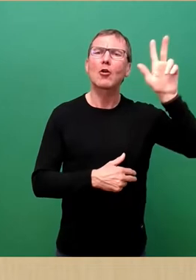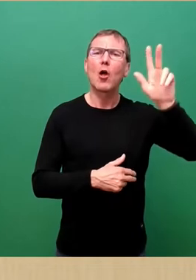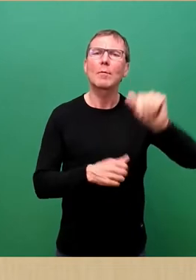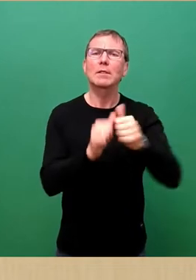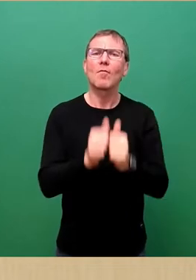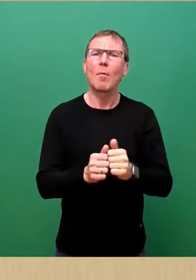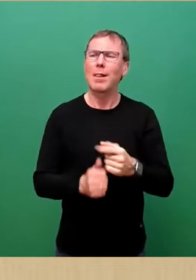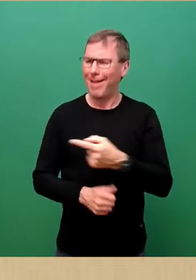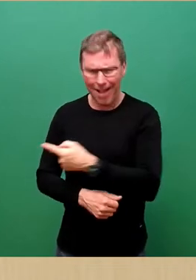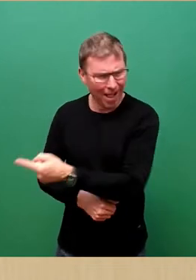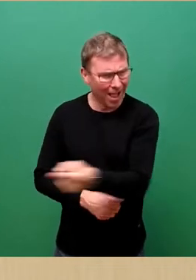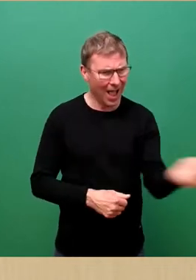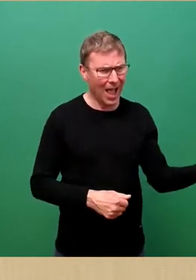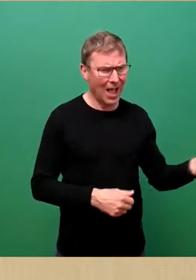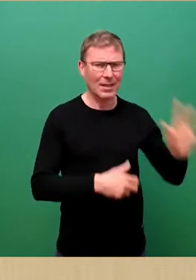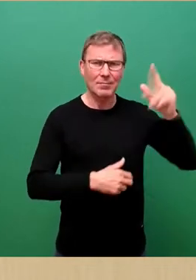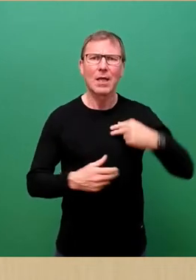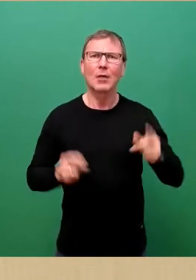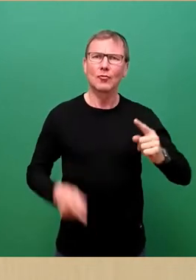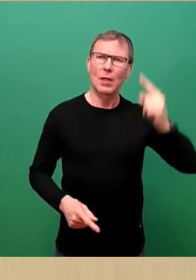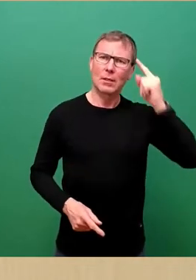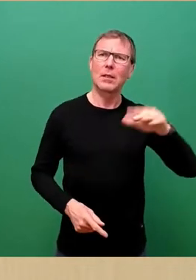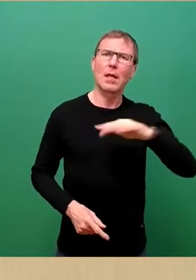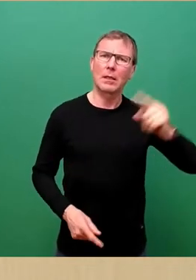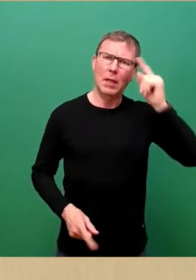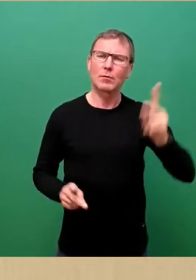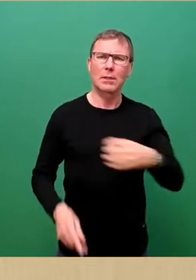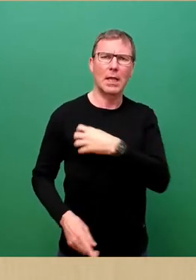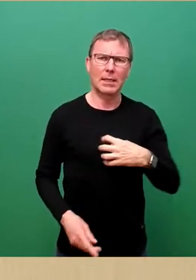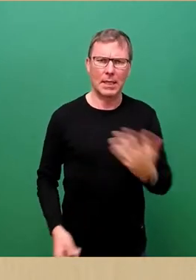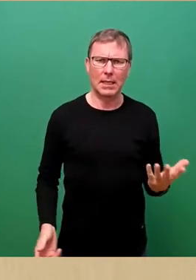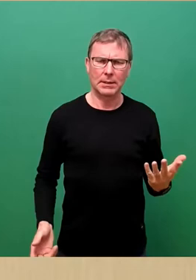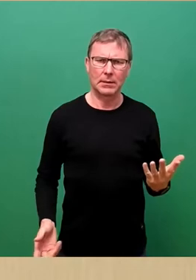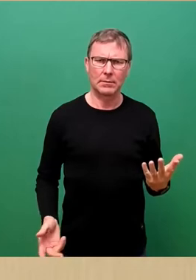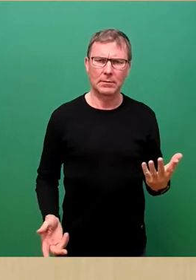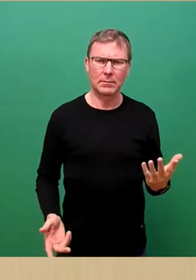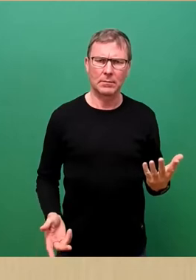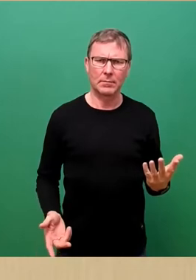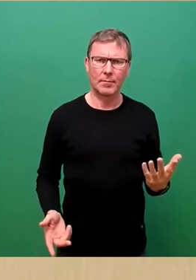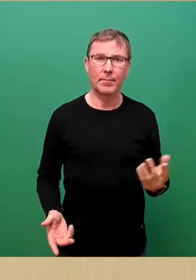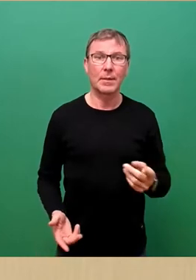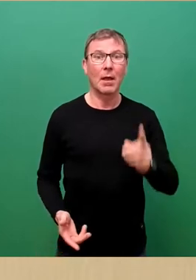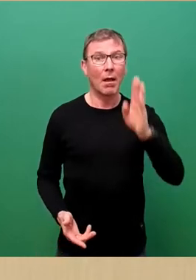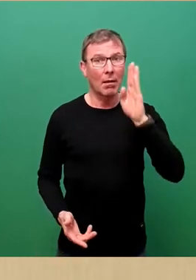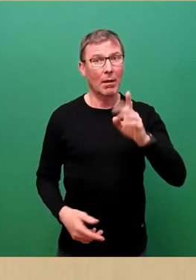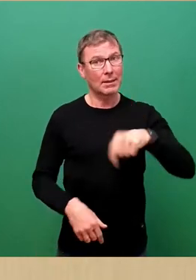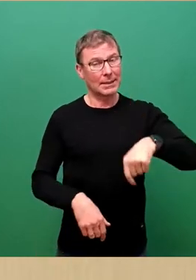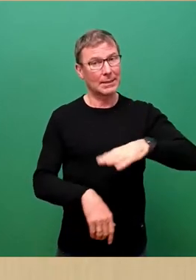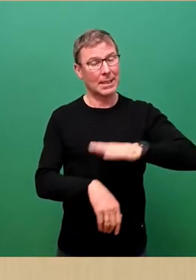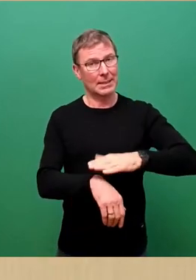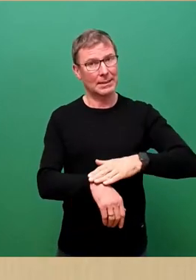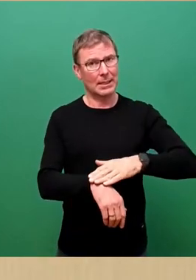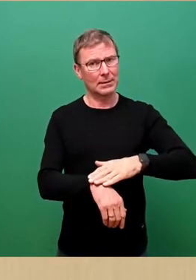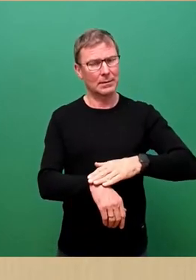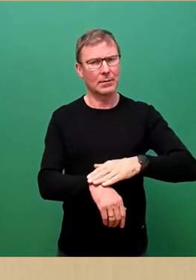alle als Stadträte der Landeshauptstadt Dresden dazu. Gerade in Zeiten, in denen einheimische